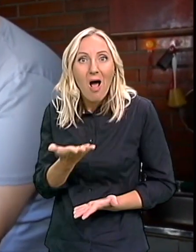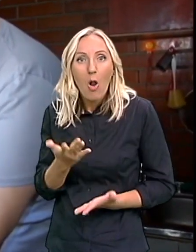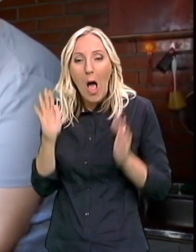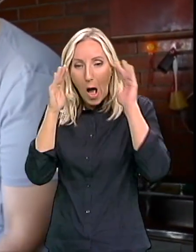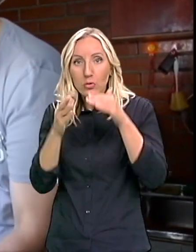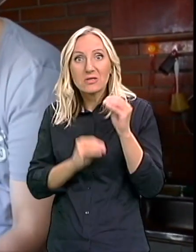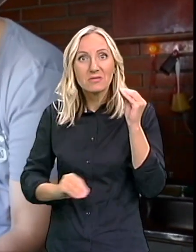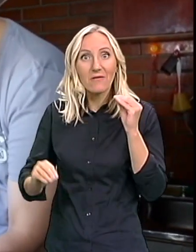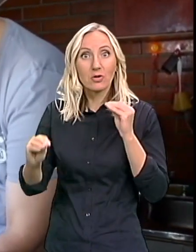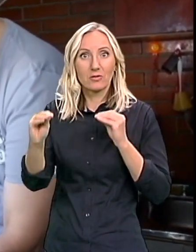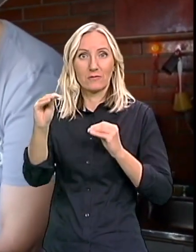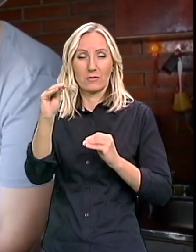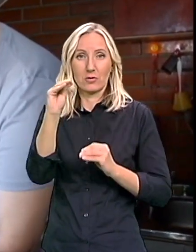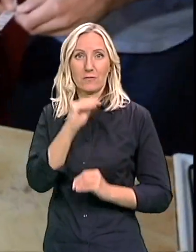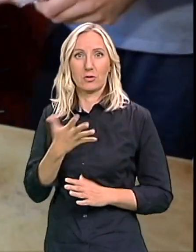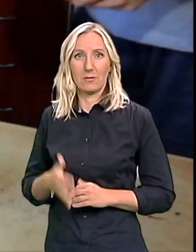uporastu